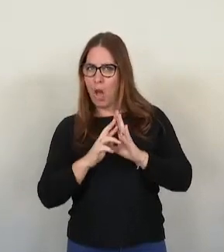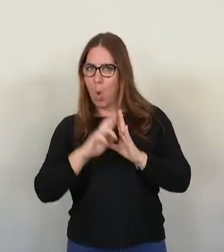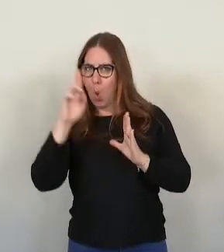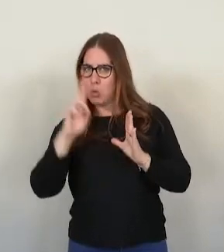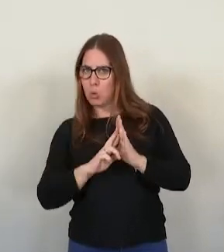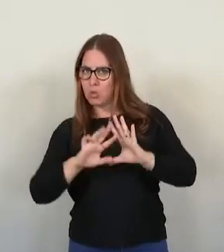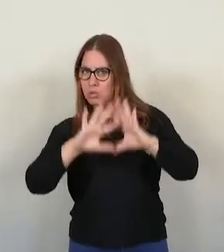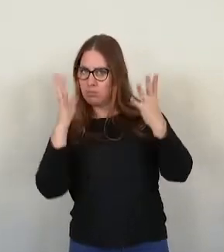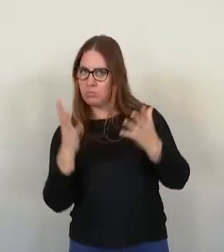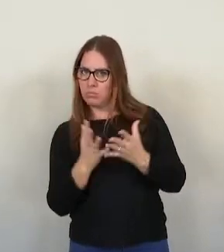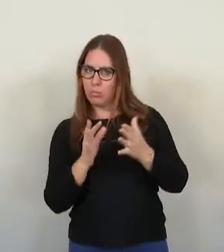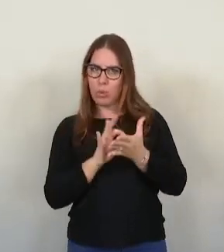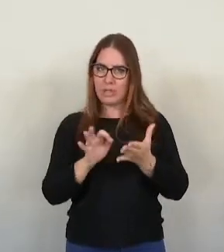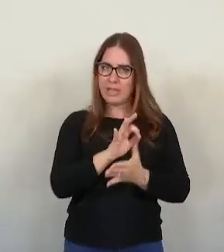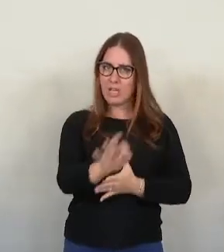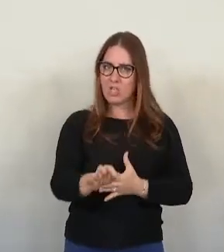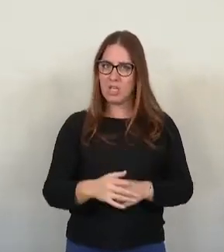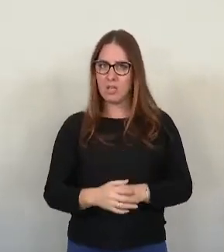stratégie. »